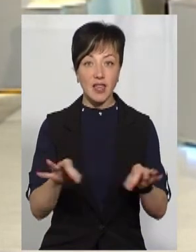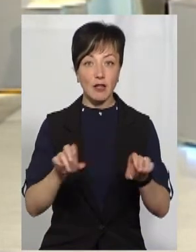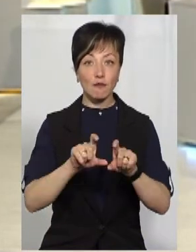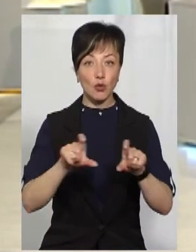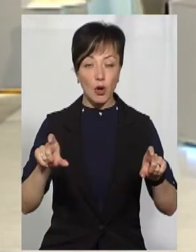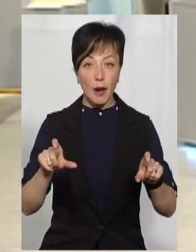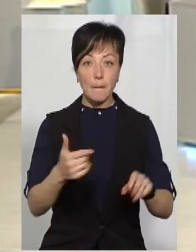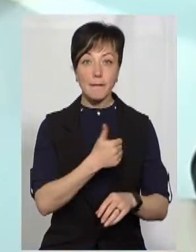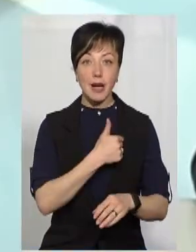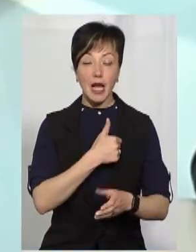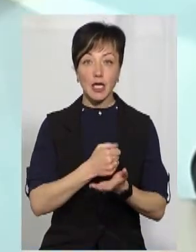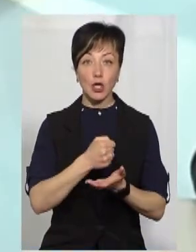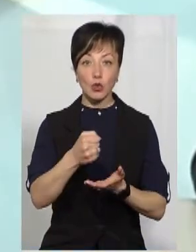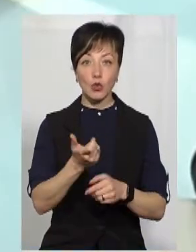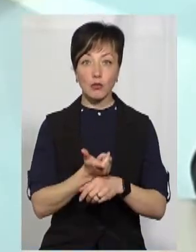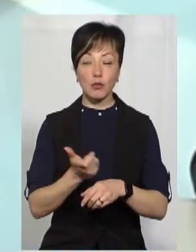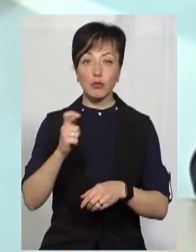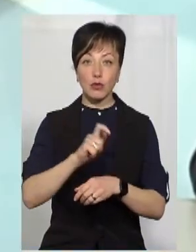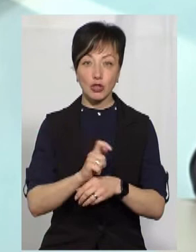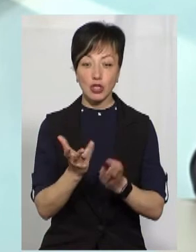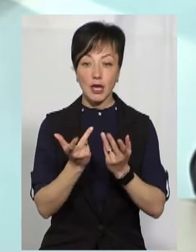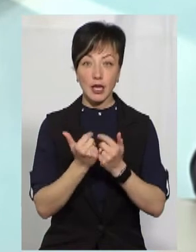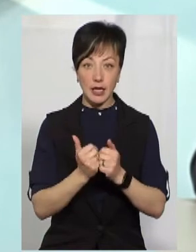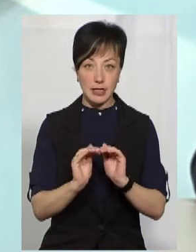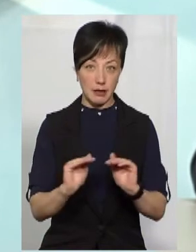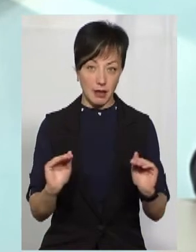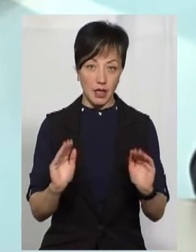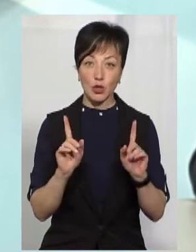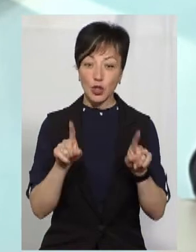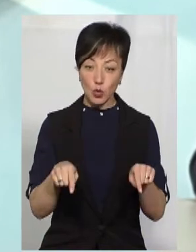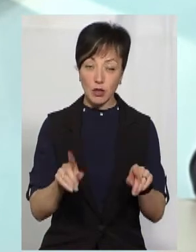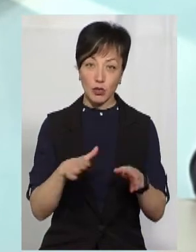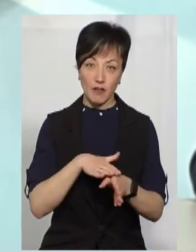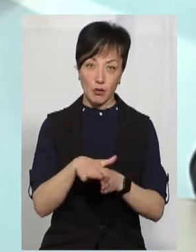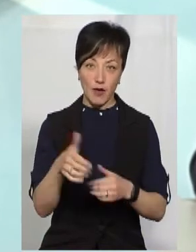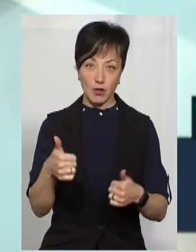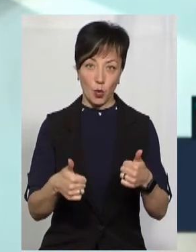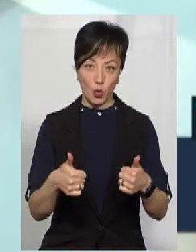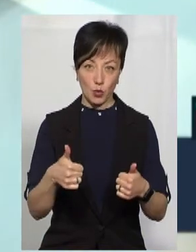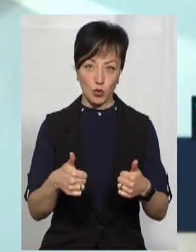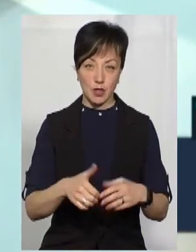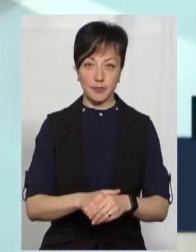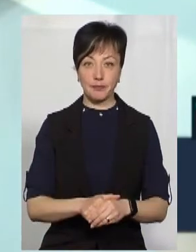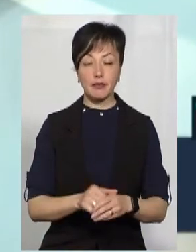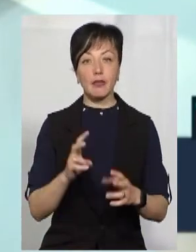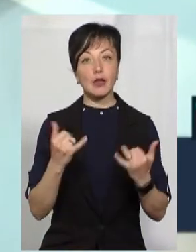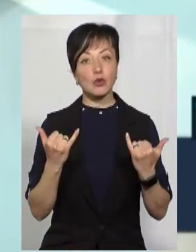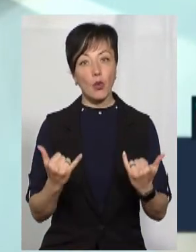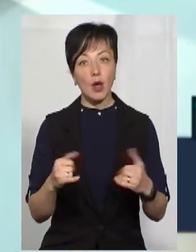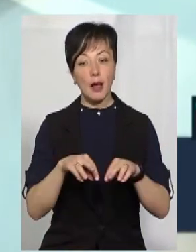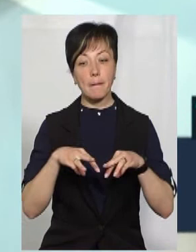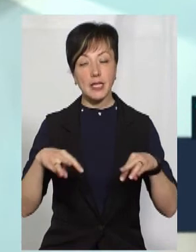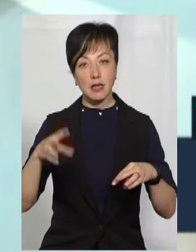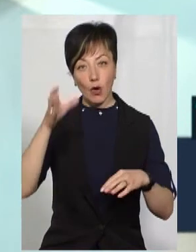школі, претендує більша кількість здобувачів освіти. Тільки тоді буде відбуватися конкурс. На сьогодні